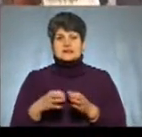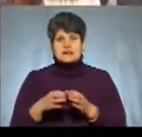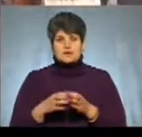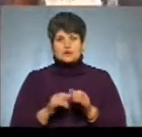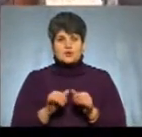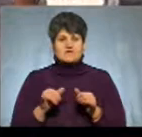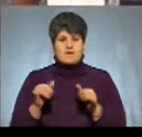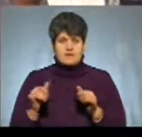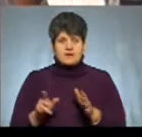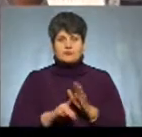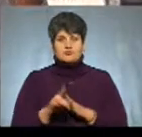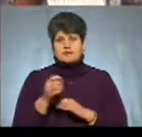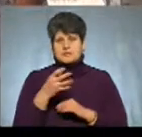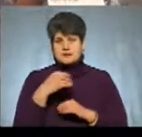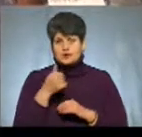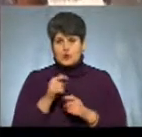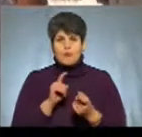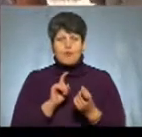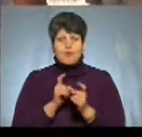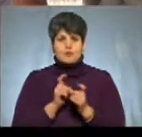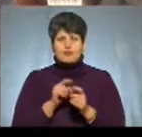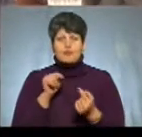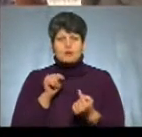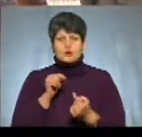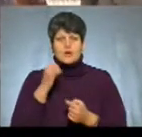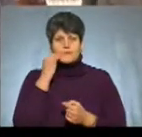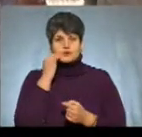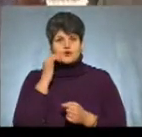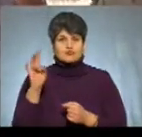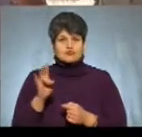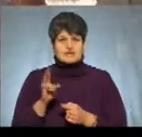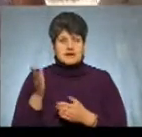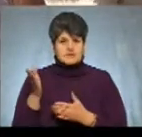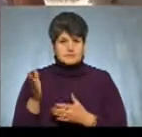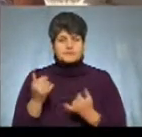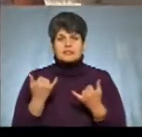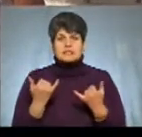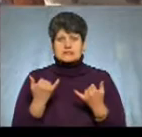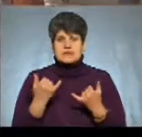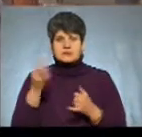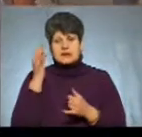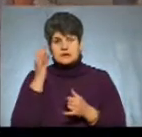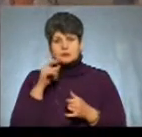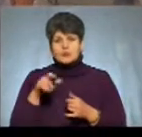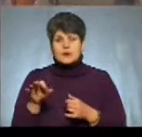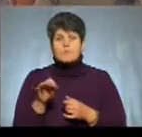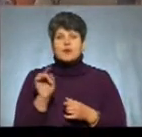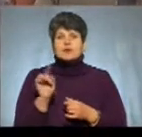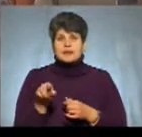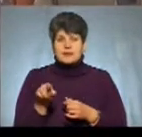з самого початку з 2015 року боротьбу проти Московської церкви. Ми зараз нагадуємо людям про те, що